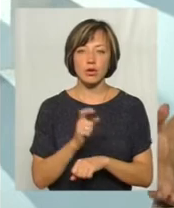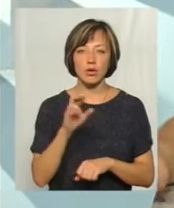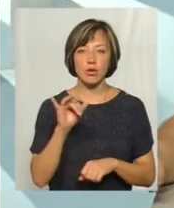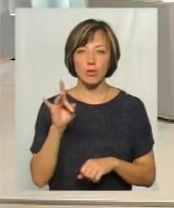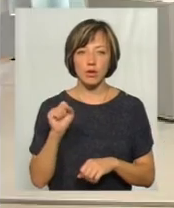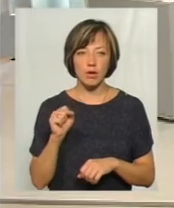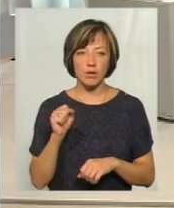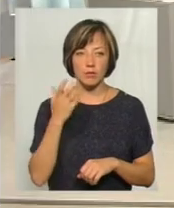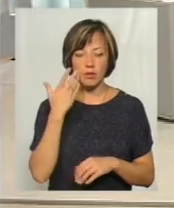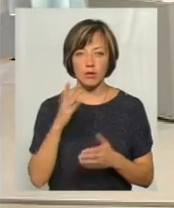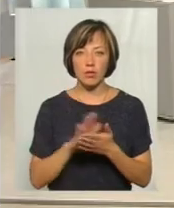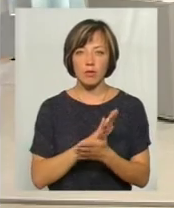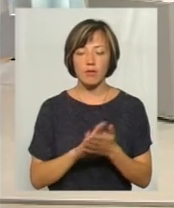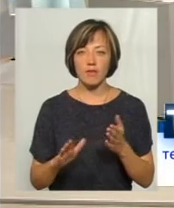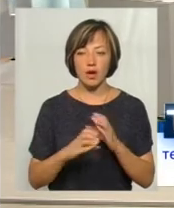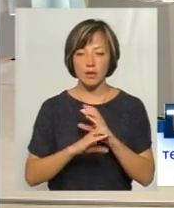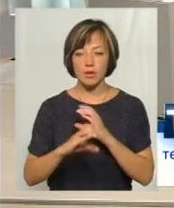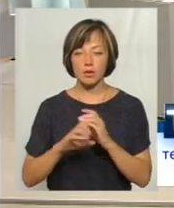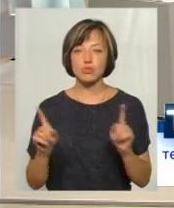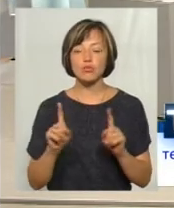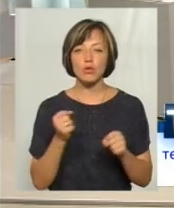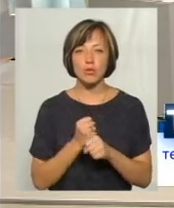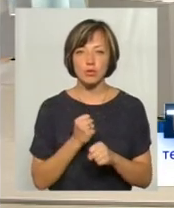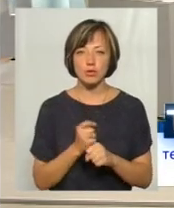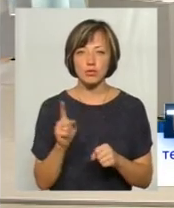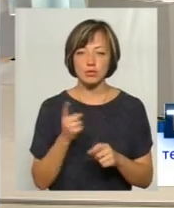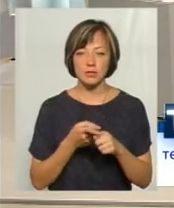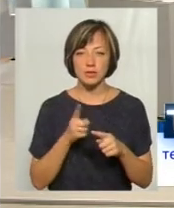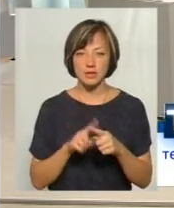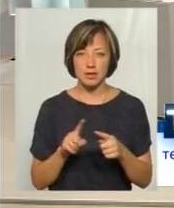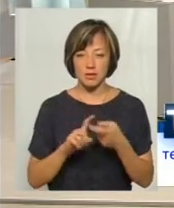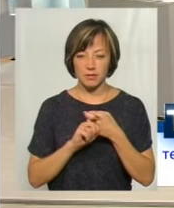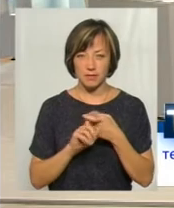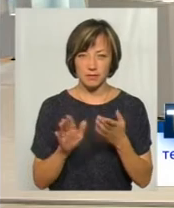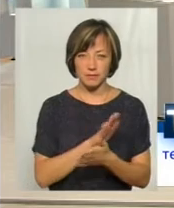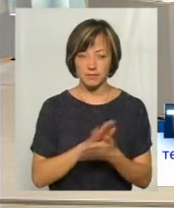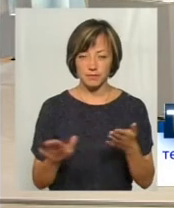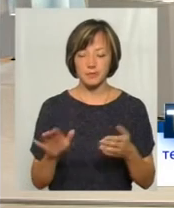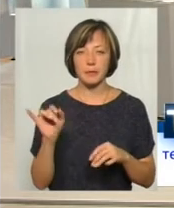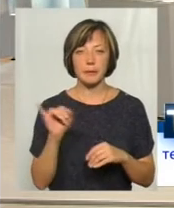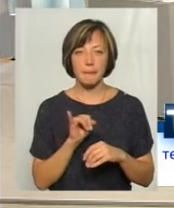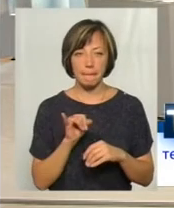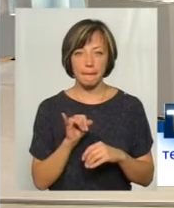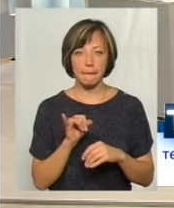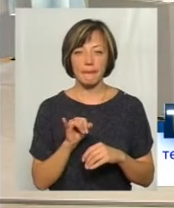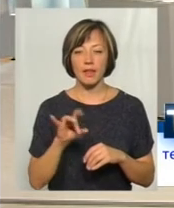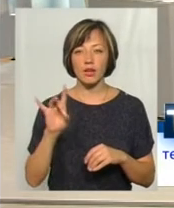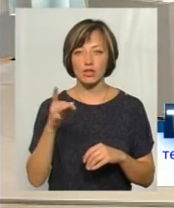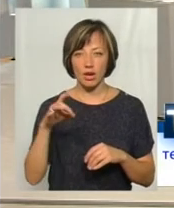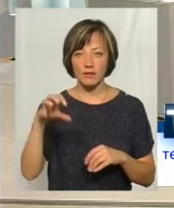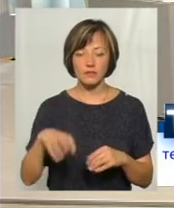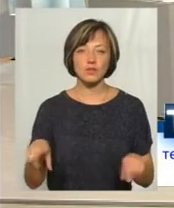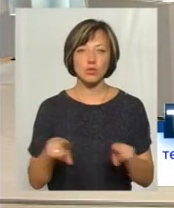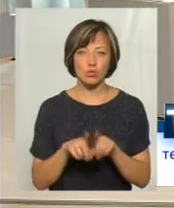при промиванні мереж, чому це робиться? Щоб вичистити цю мережу. І піде ця ржавчина в